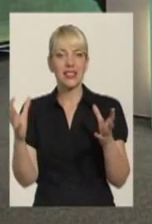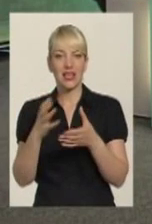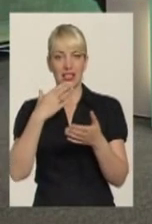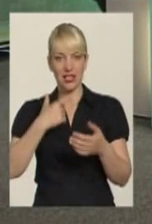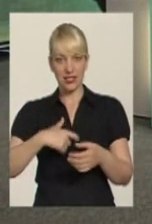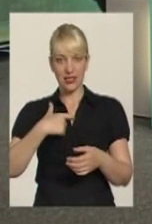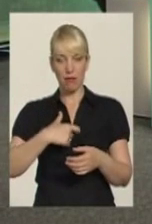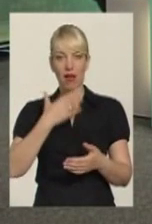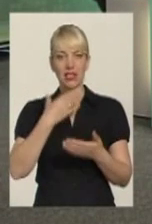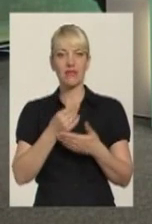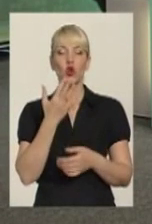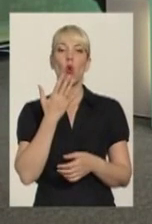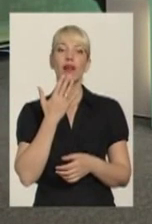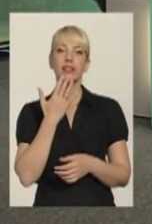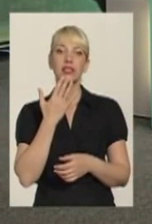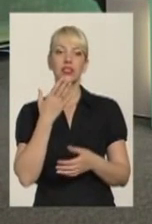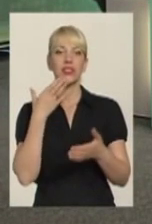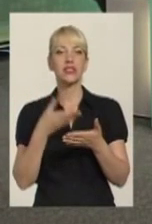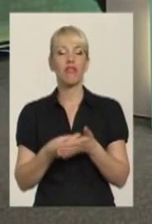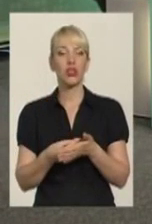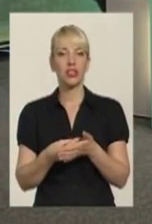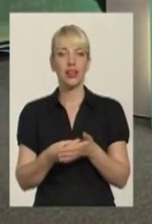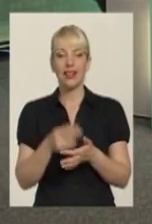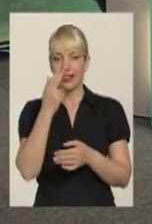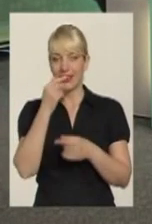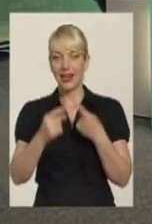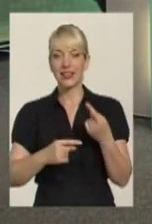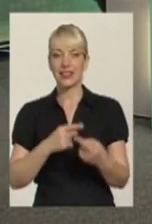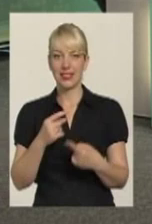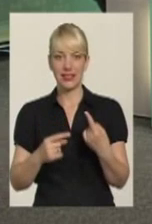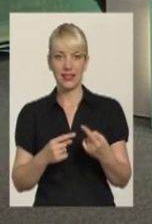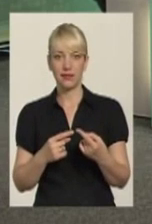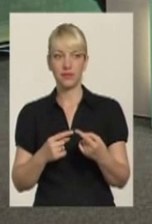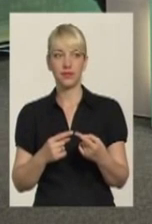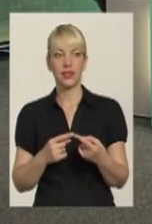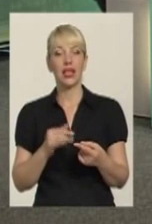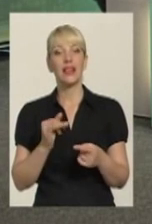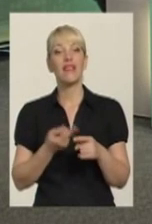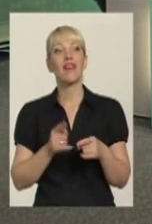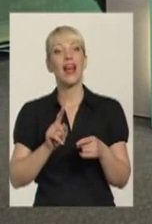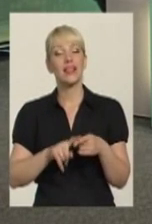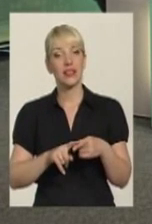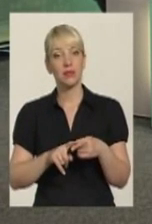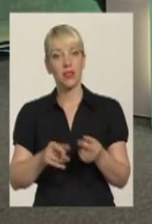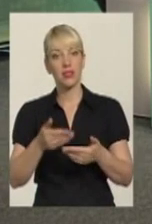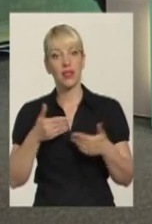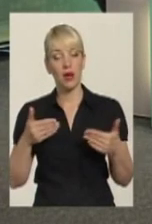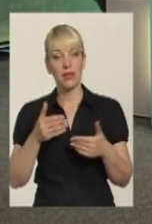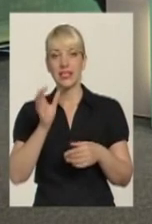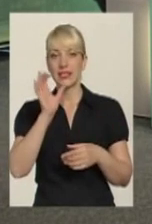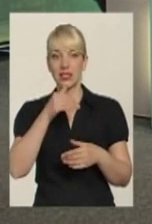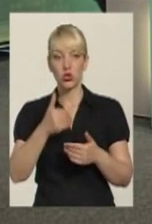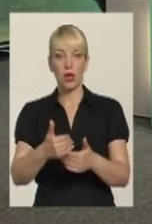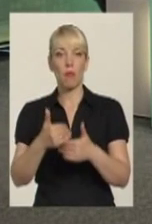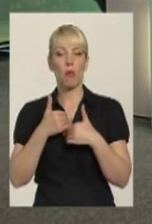етнічність, збереження свої традиції національні. І в цьому нам дуже серйозно